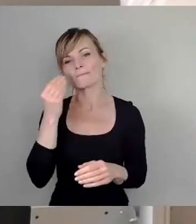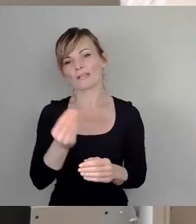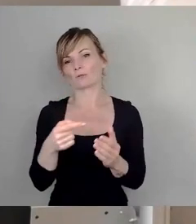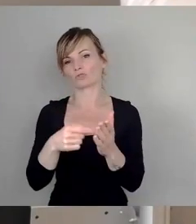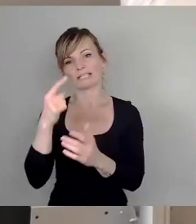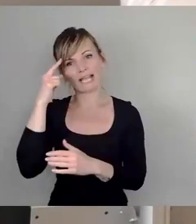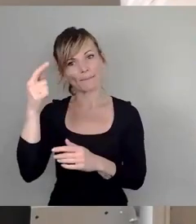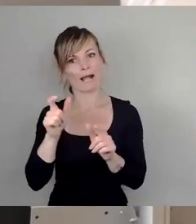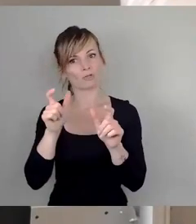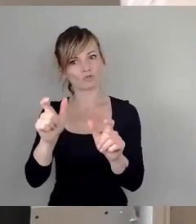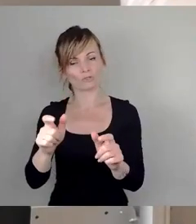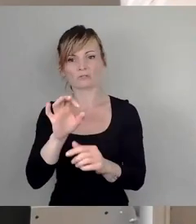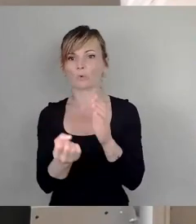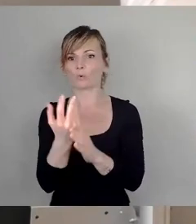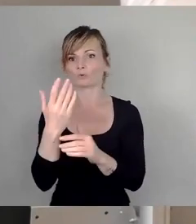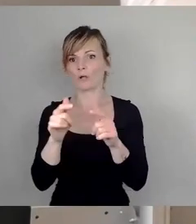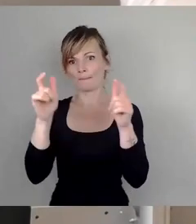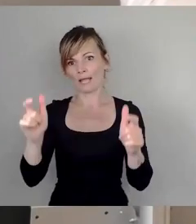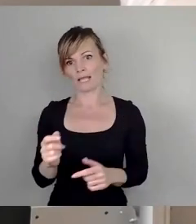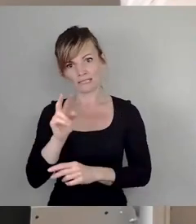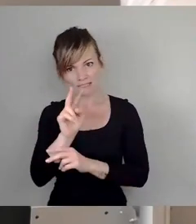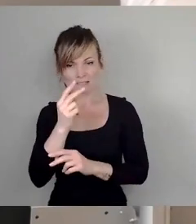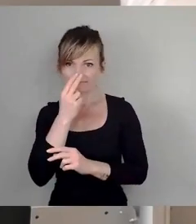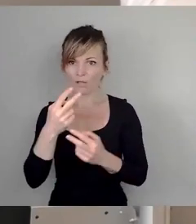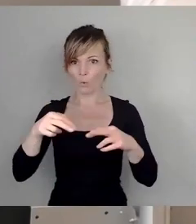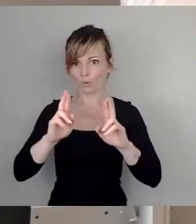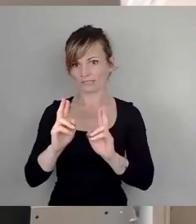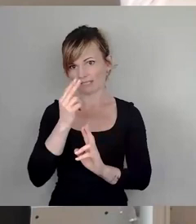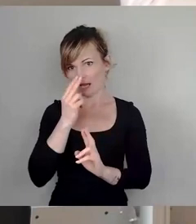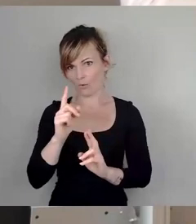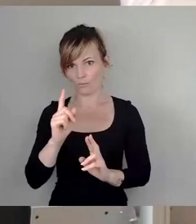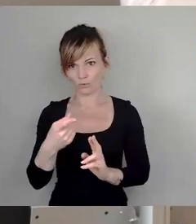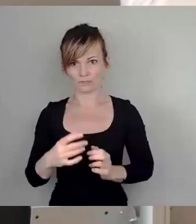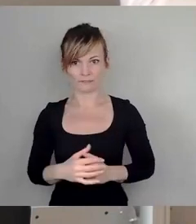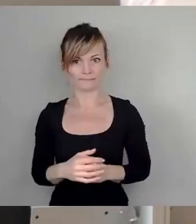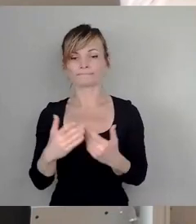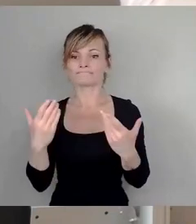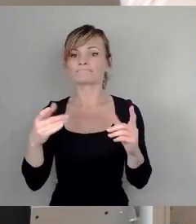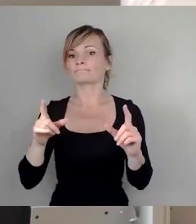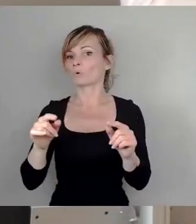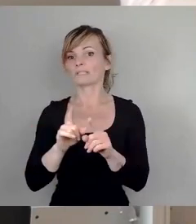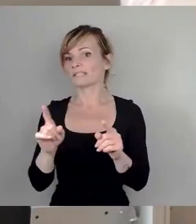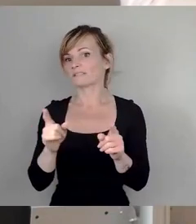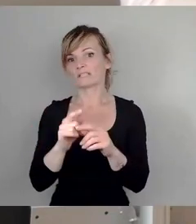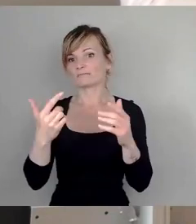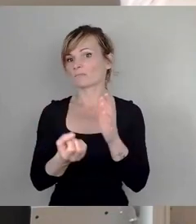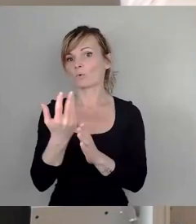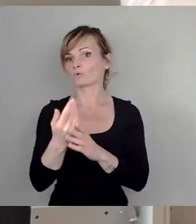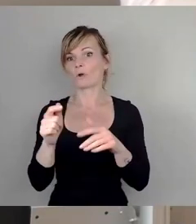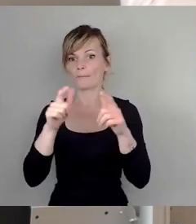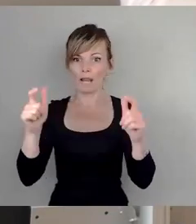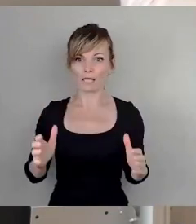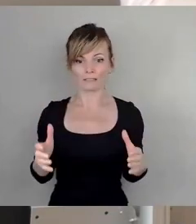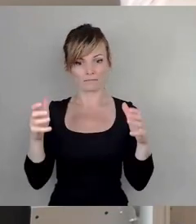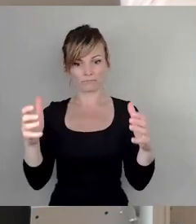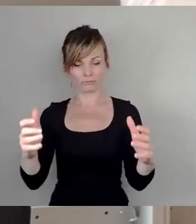Belange des Kulturpalastes zu berücksichtigen sind. Also, dass es hier nicht im Prinzip zu Dingen kommt, wie man das da manchmal hat,